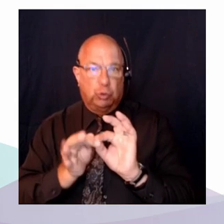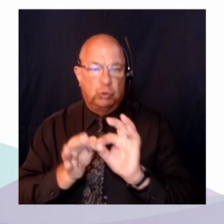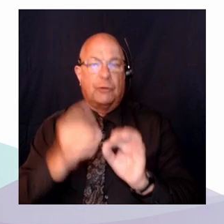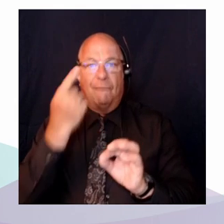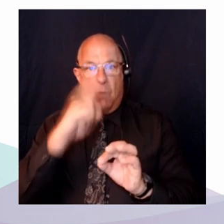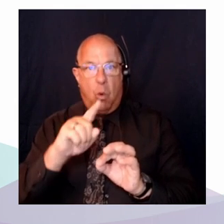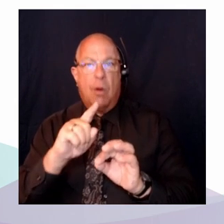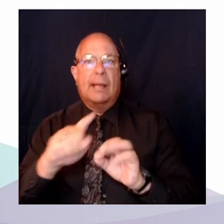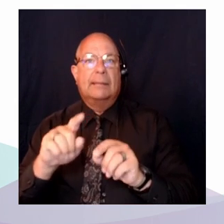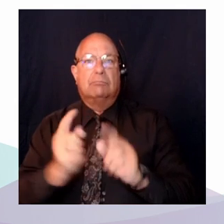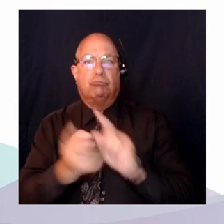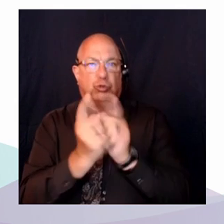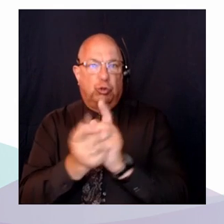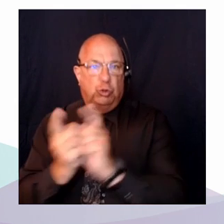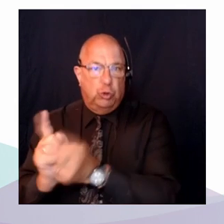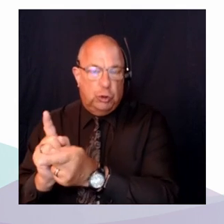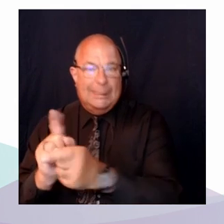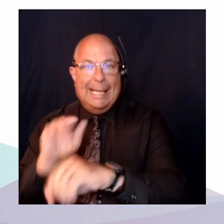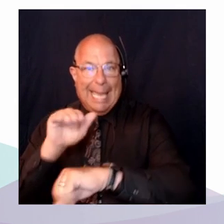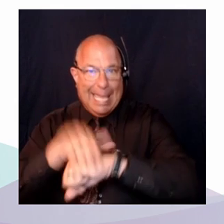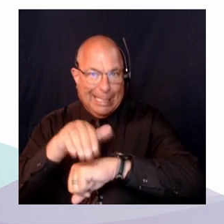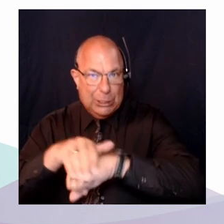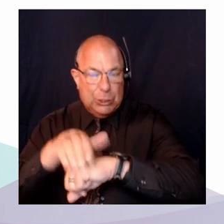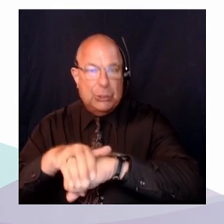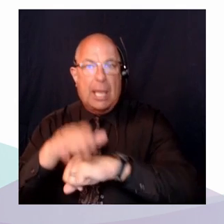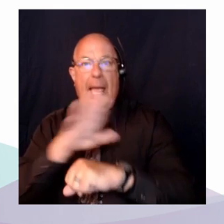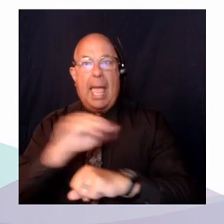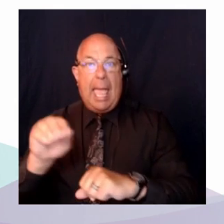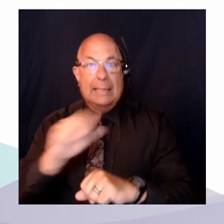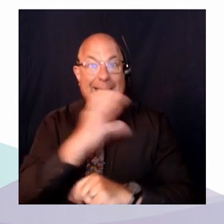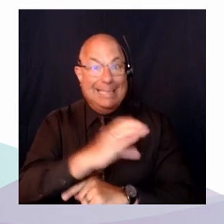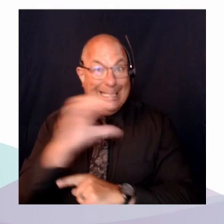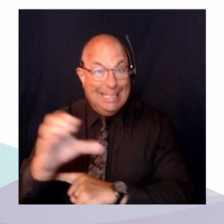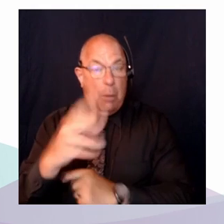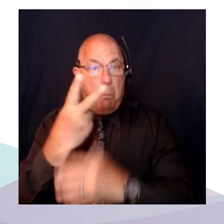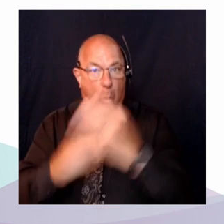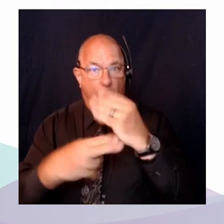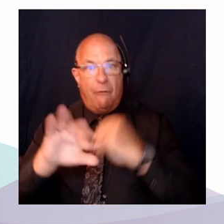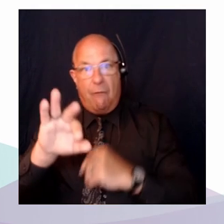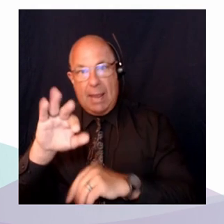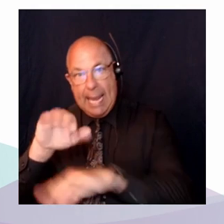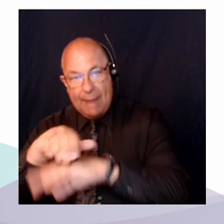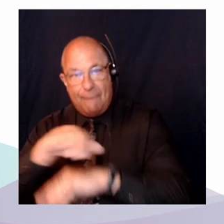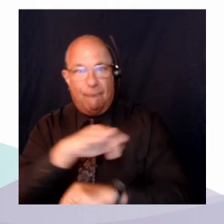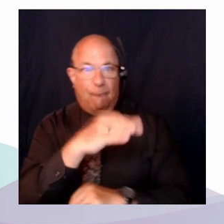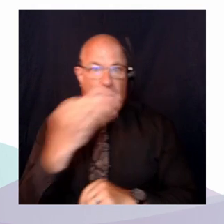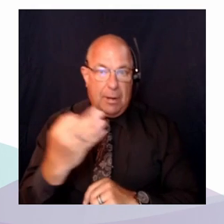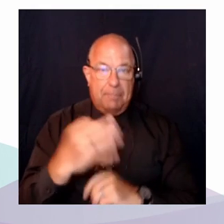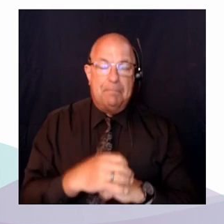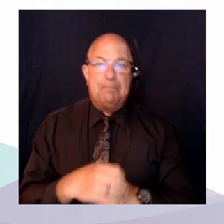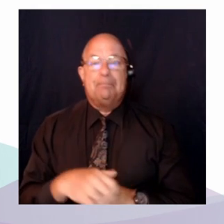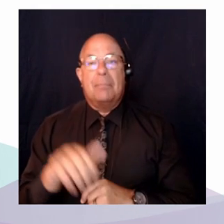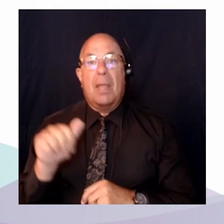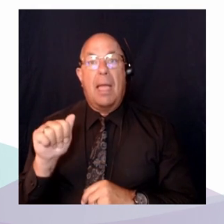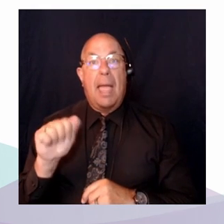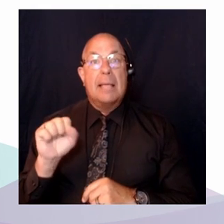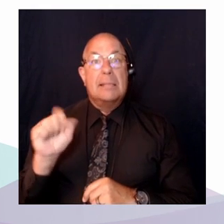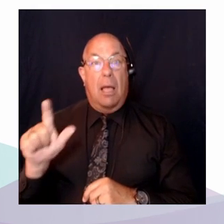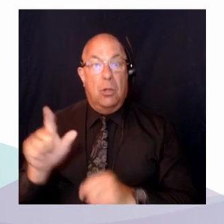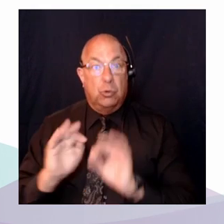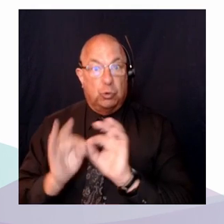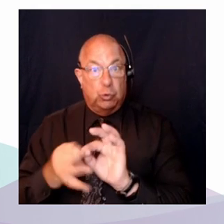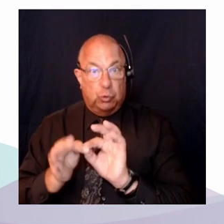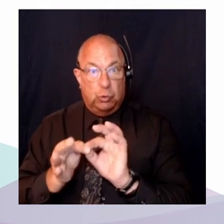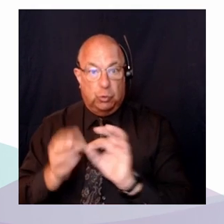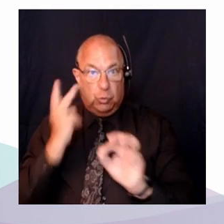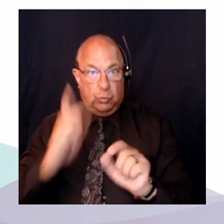en français et en anglais. Une interprète en langue des signes américaine devra apparaître sur votre écran Zoom.